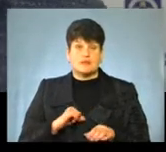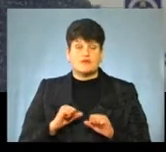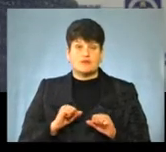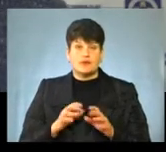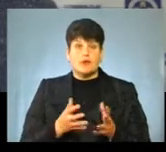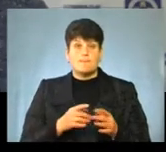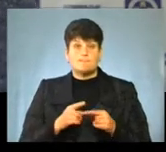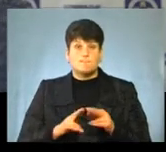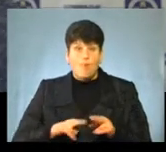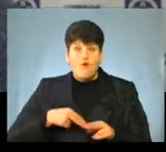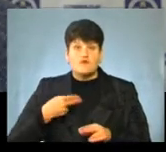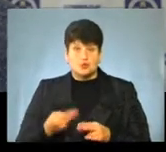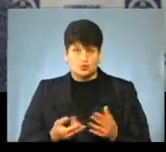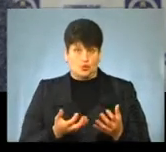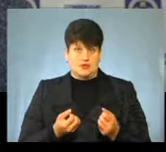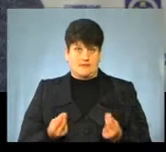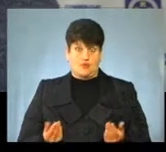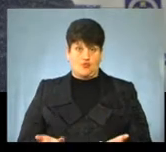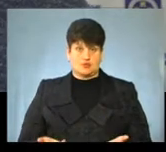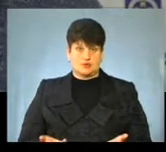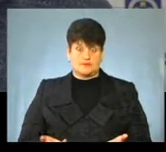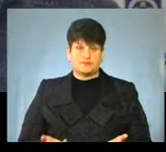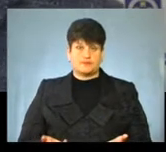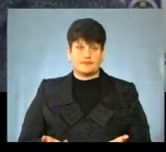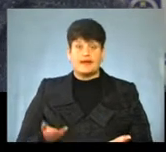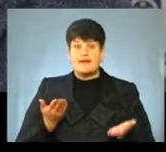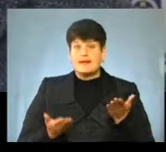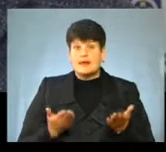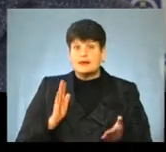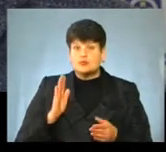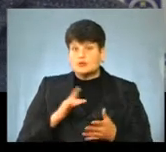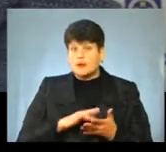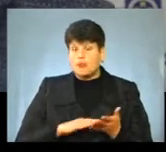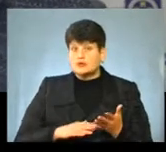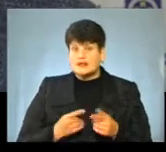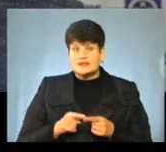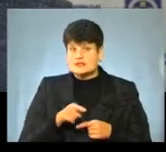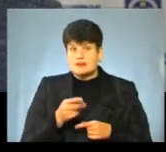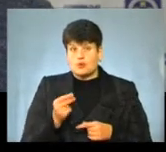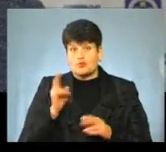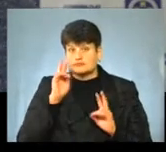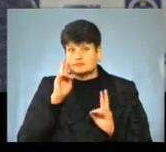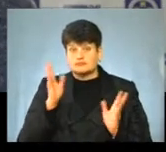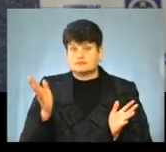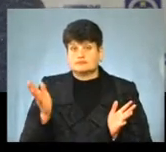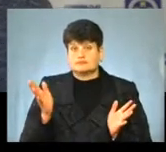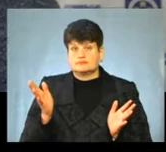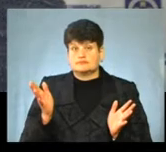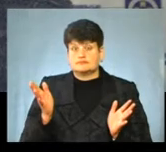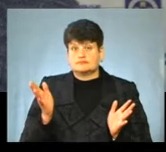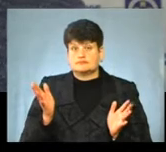повернути отримання коштів на задержавний бюджет. Тобто, яка буде подальша доля з цими коштами, нам не відомо.